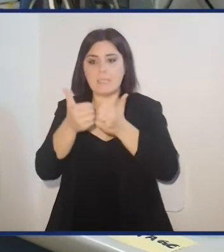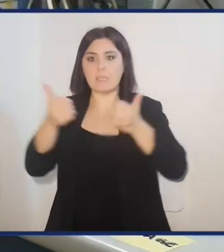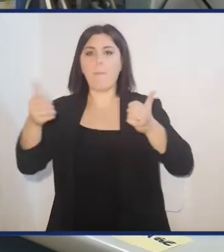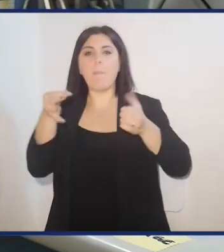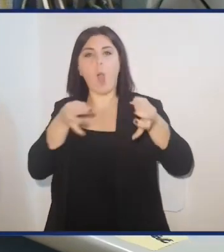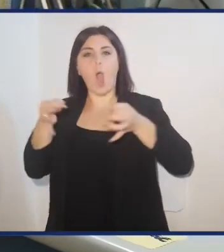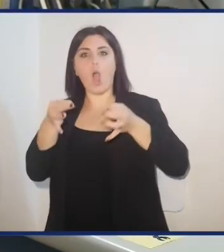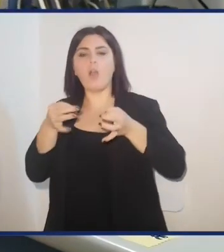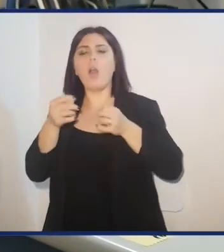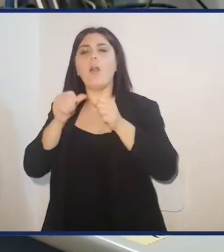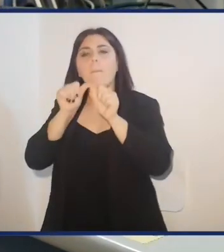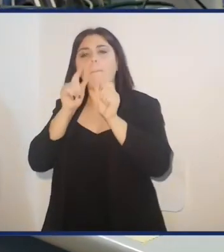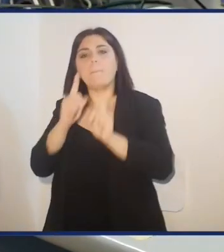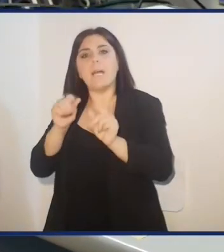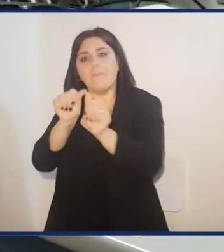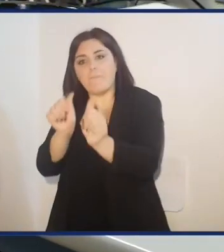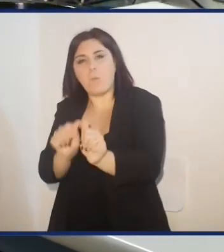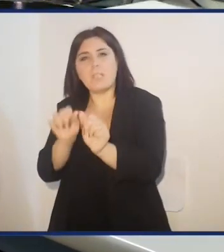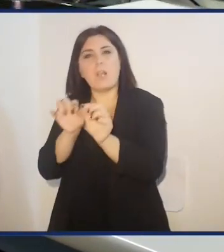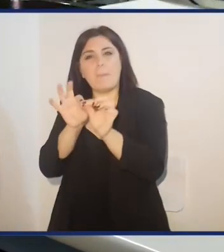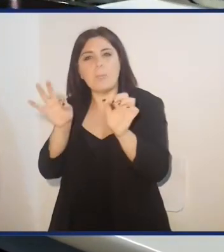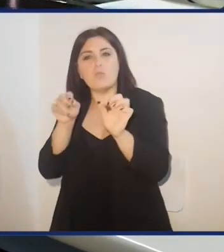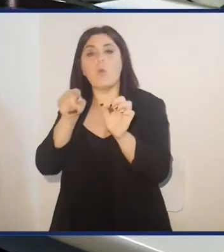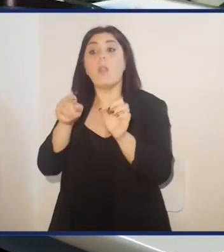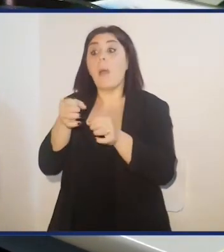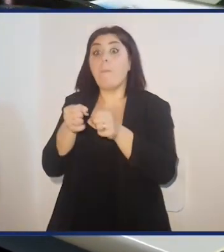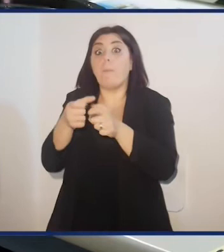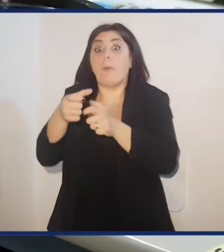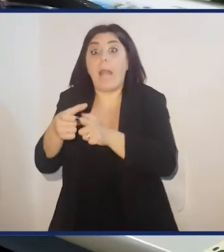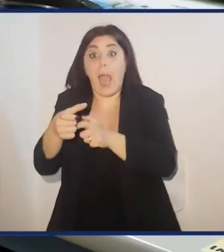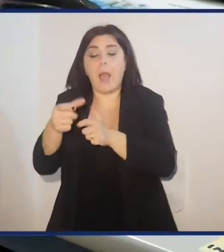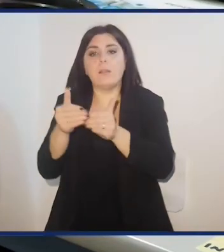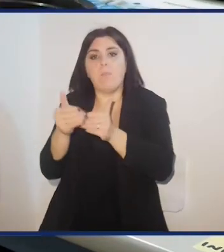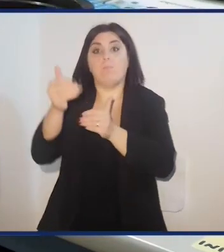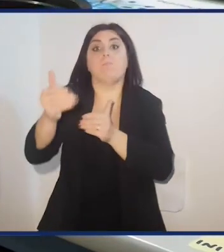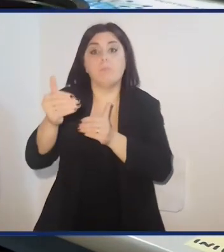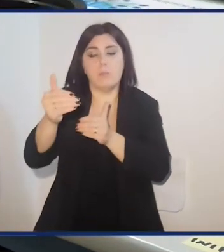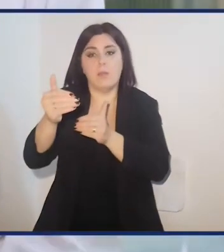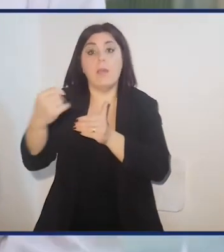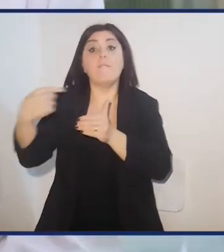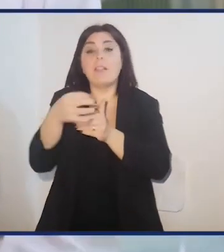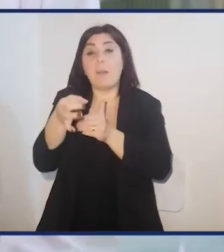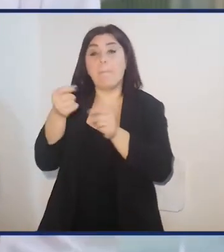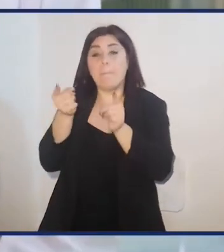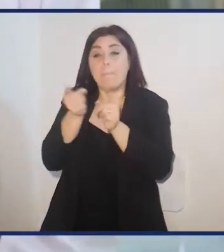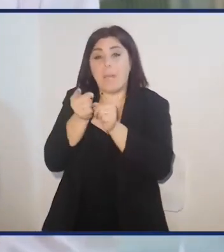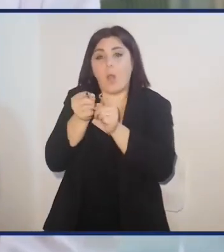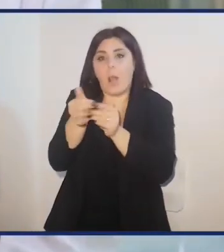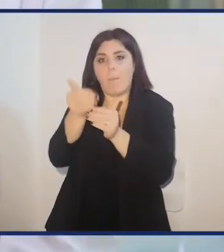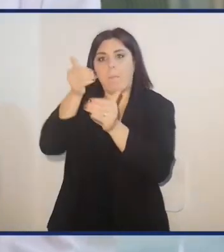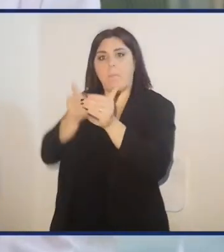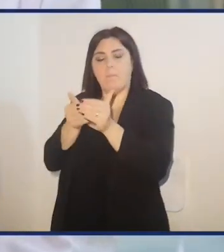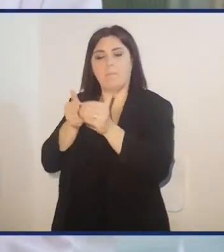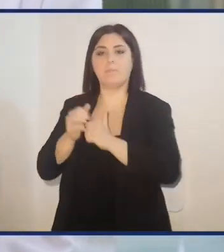si avrà la separazione delle molecole in base alle loro dimensioni. Infatti, le molecole più grandi saranno localizzate nella zona più alta del gel,